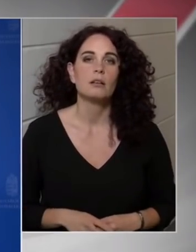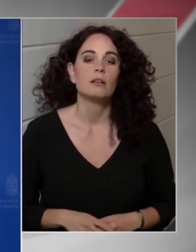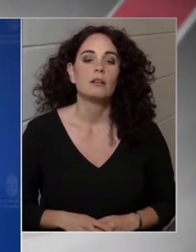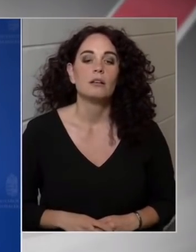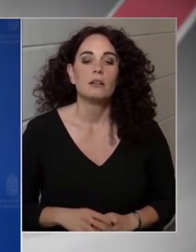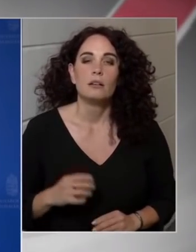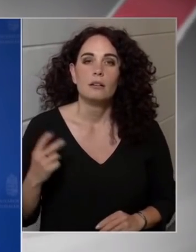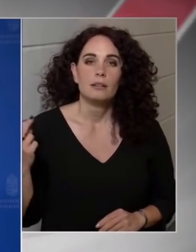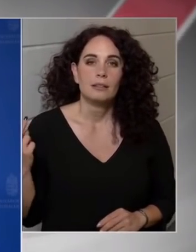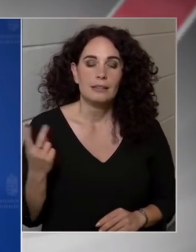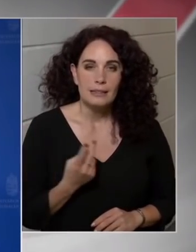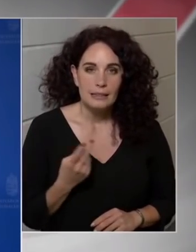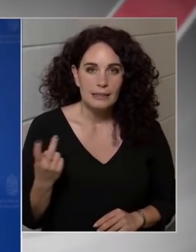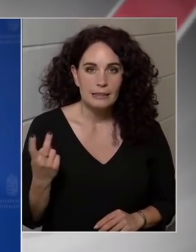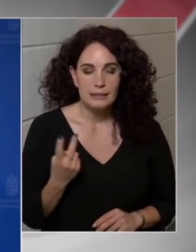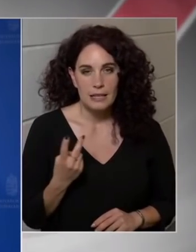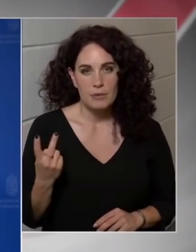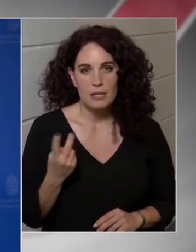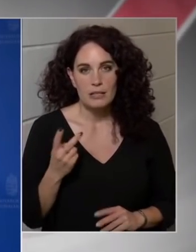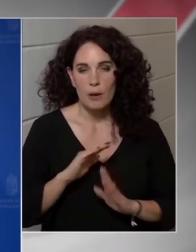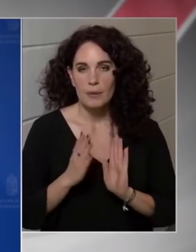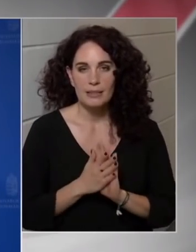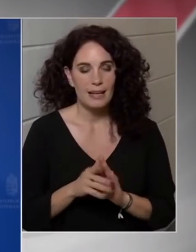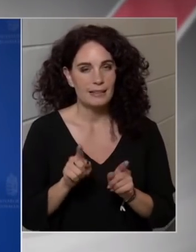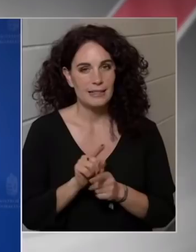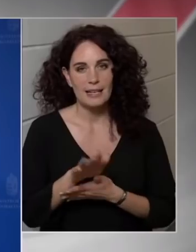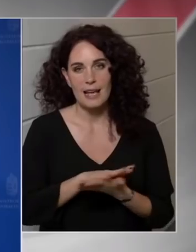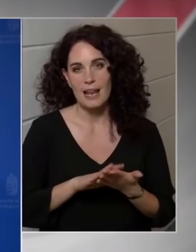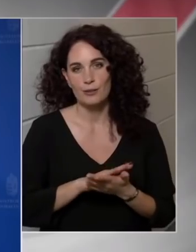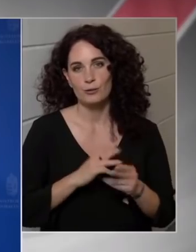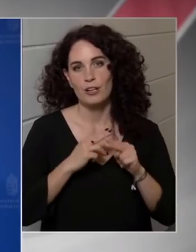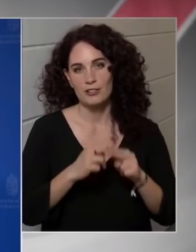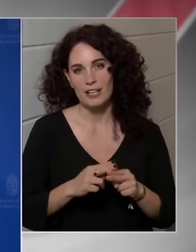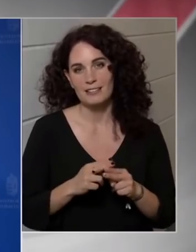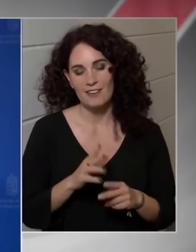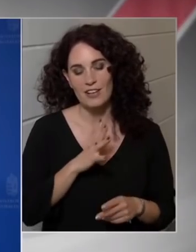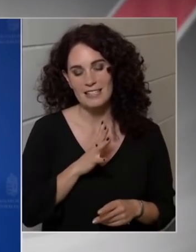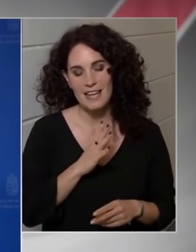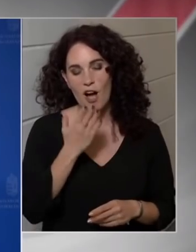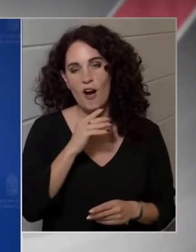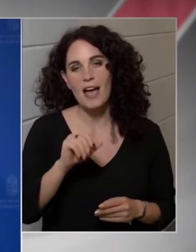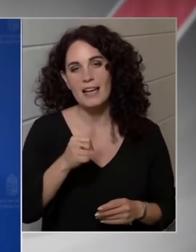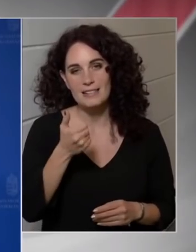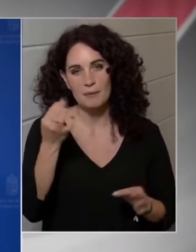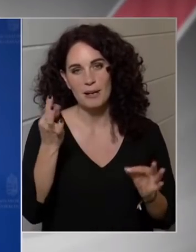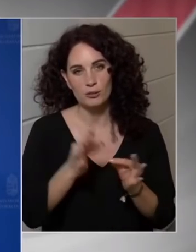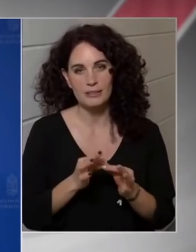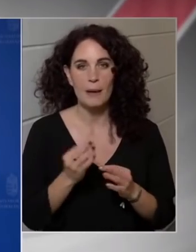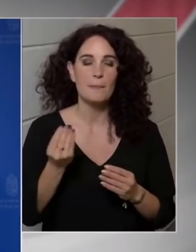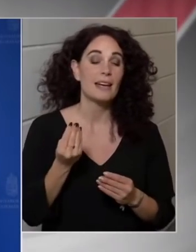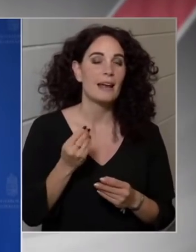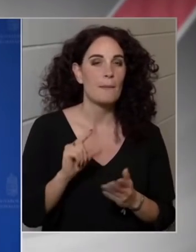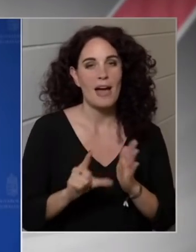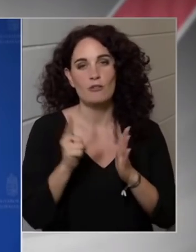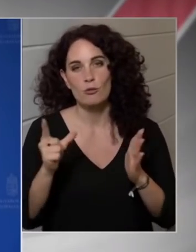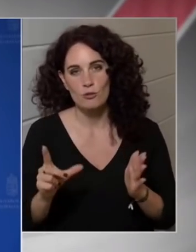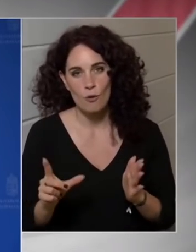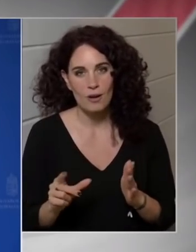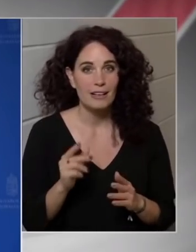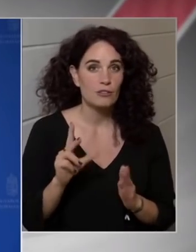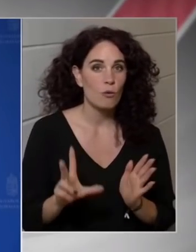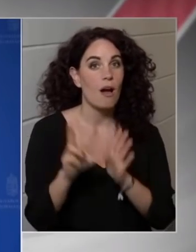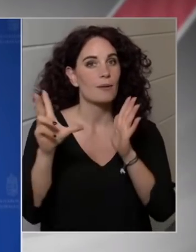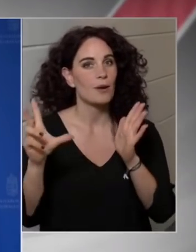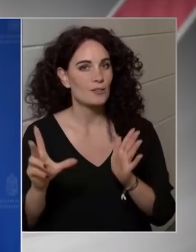ilyen jellegű segítségnek az a veszélye, hogyha egyszer megtörténünk, mérne történet meg másodszor is, ha meg már másodszor is megtörténet, akkor